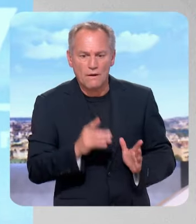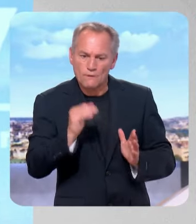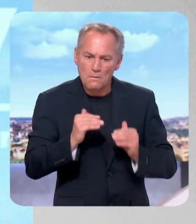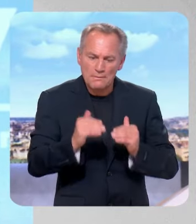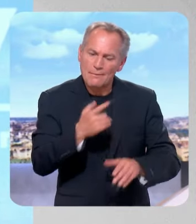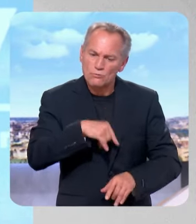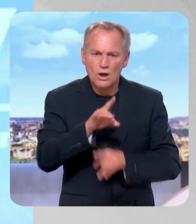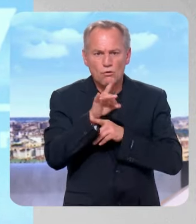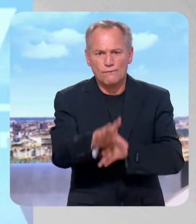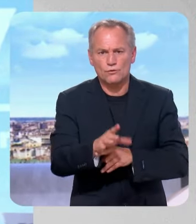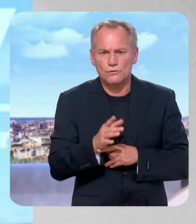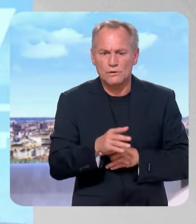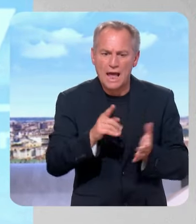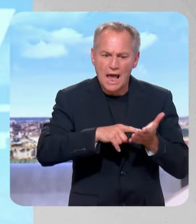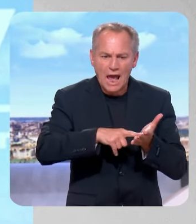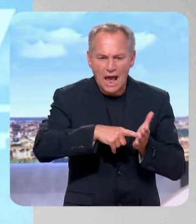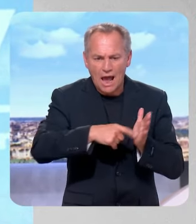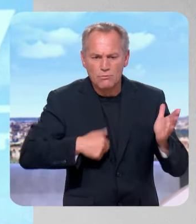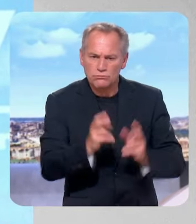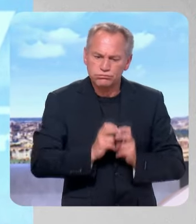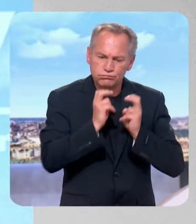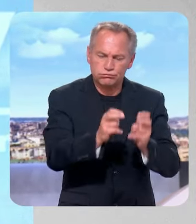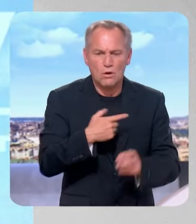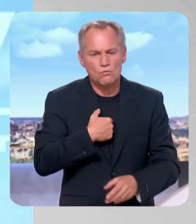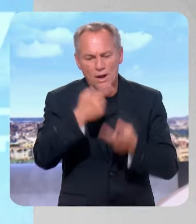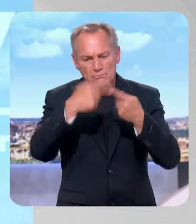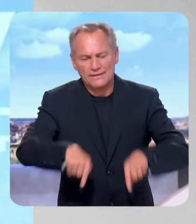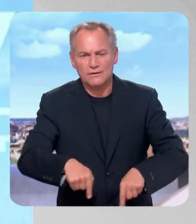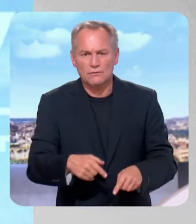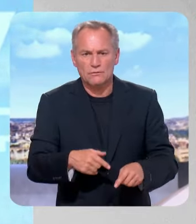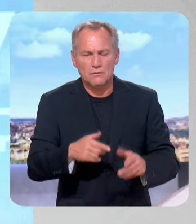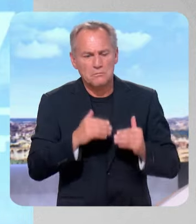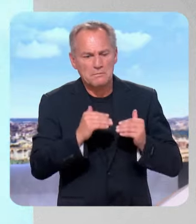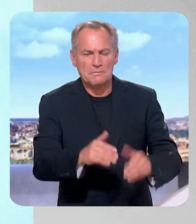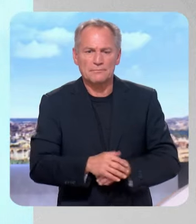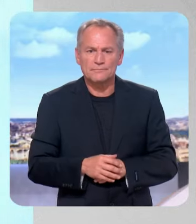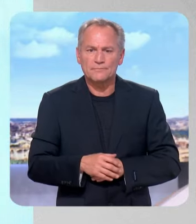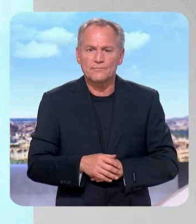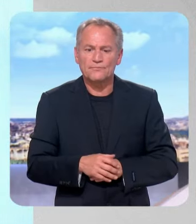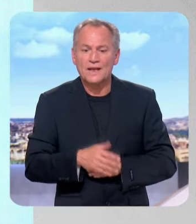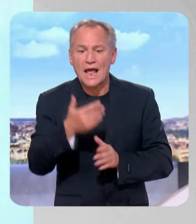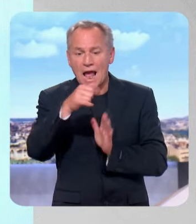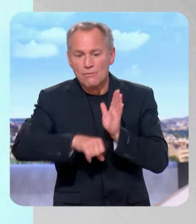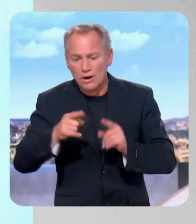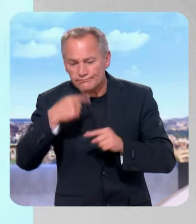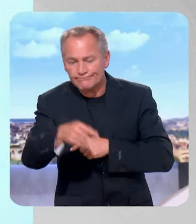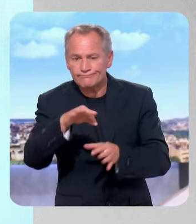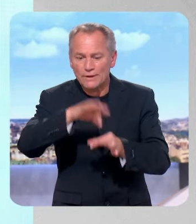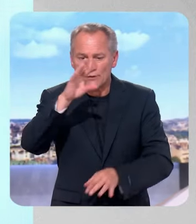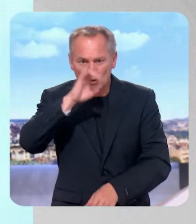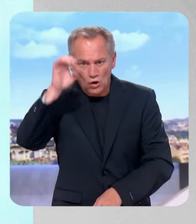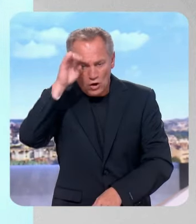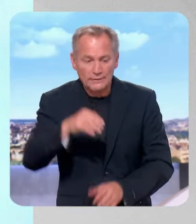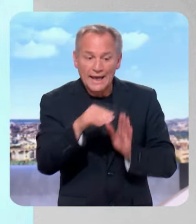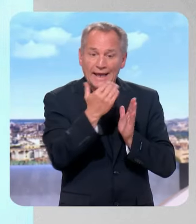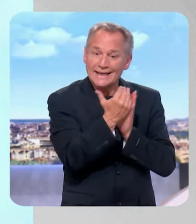catégoriquement toute augmentation d'impôts sur les ménages français. Un mot des européennes, on a moins de quatre semaines du scrutin. On voit mal comment la liste de la